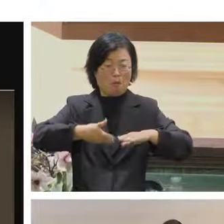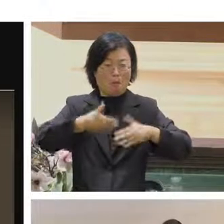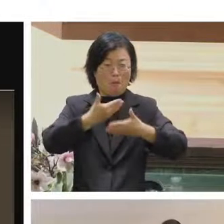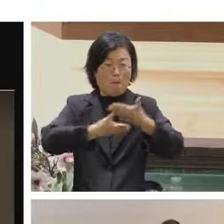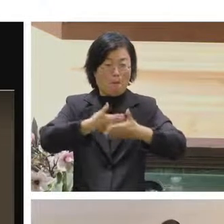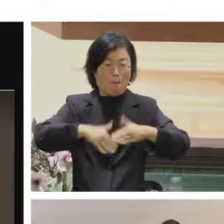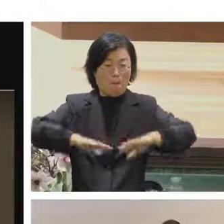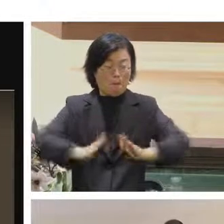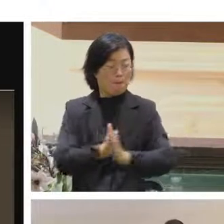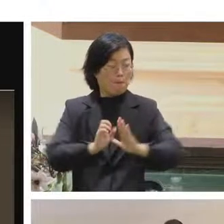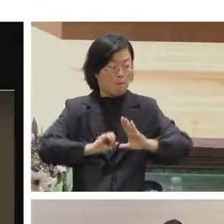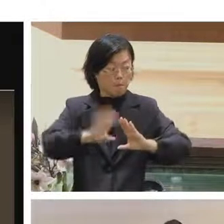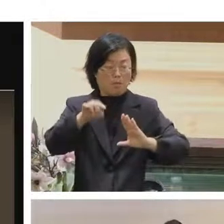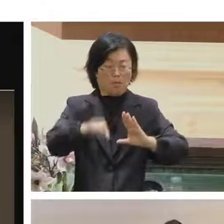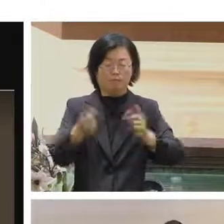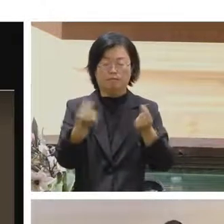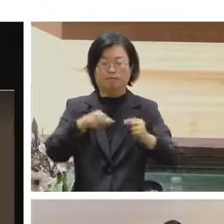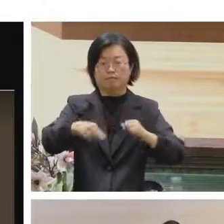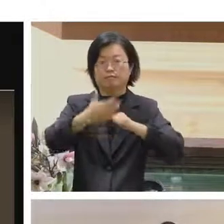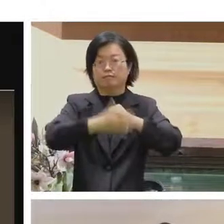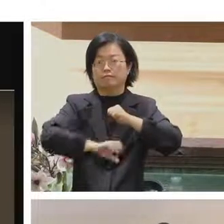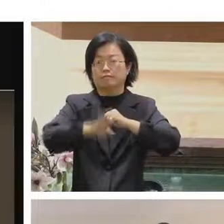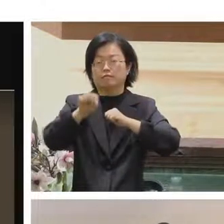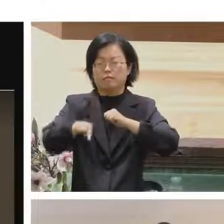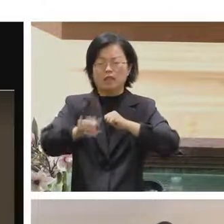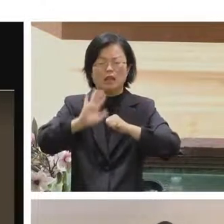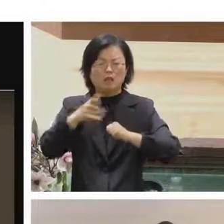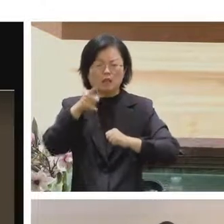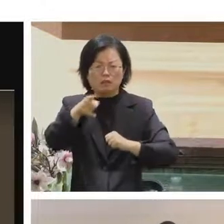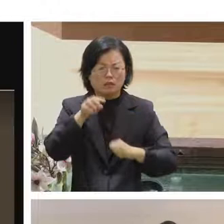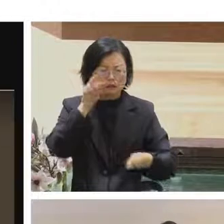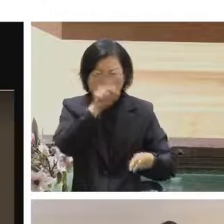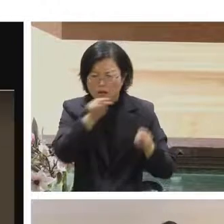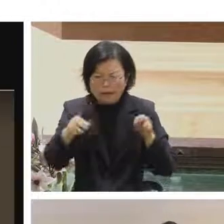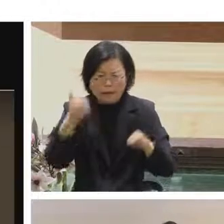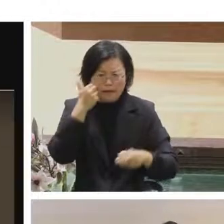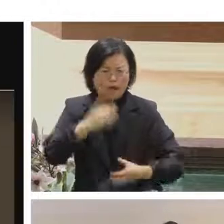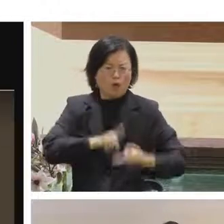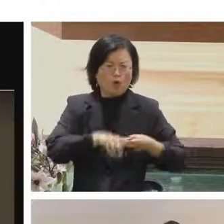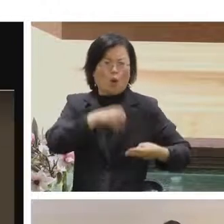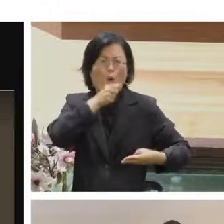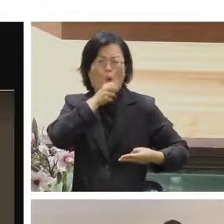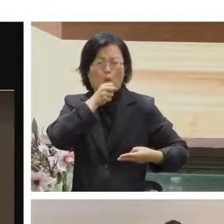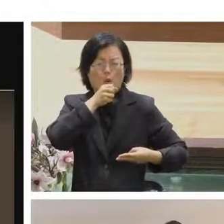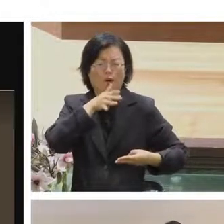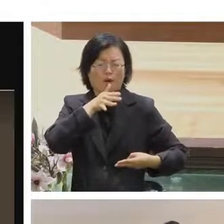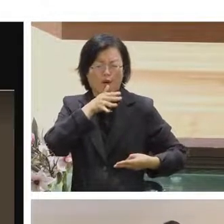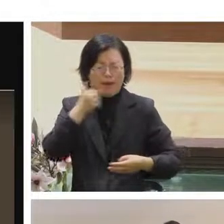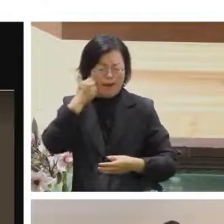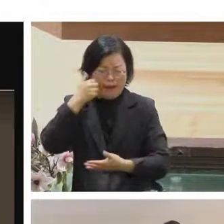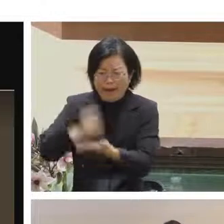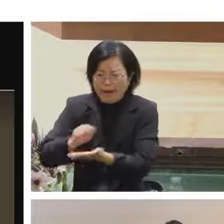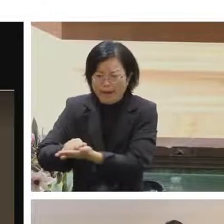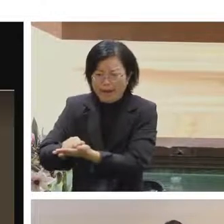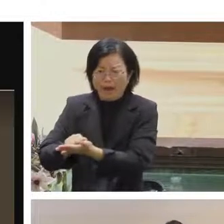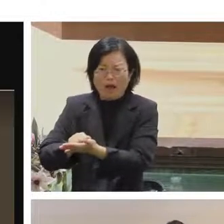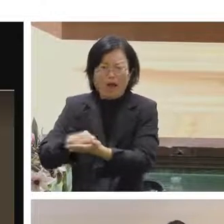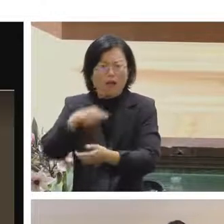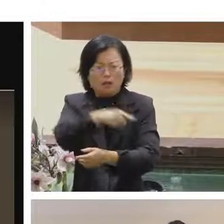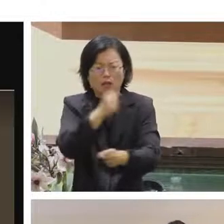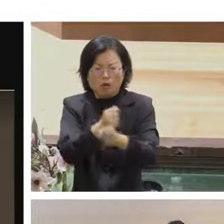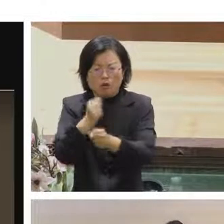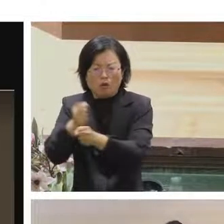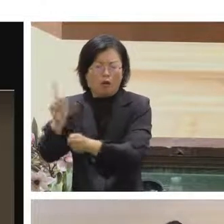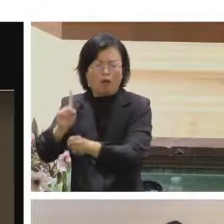者可是你可能分不出來誰是主持人誰是紀錄或者是誰是什麼工作的角色但是如果